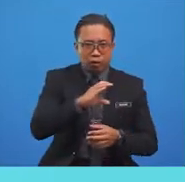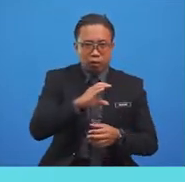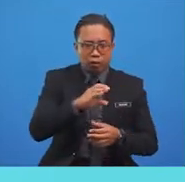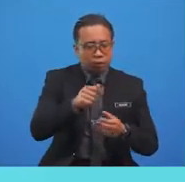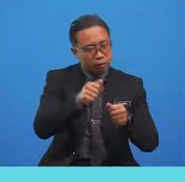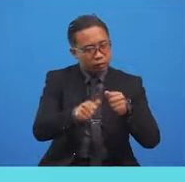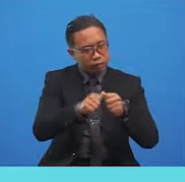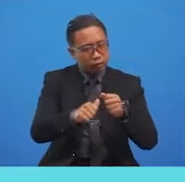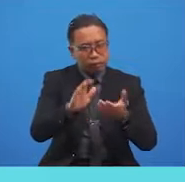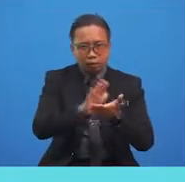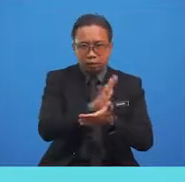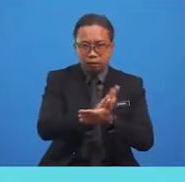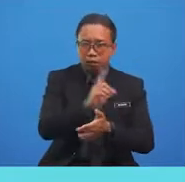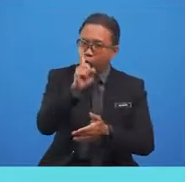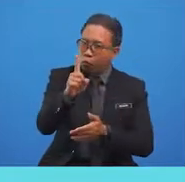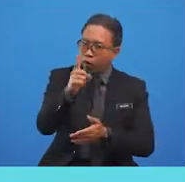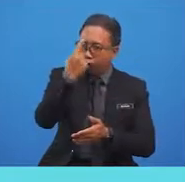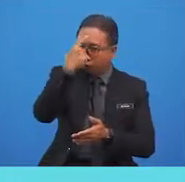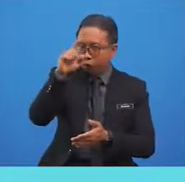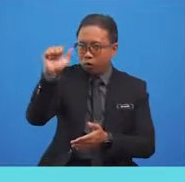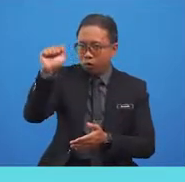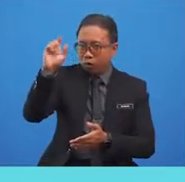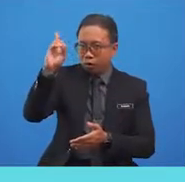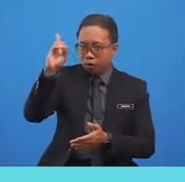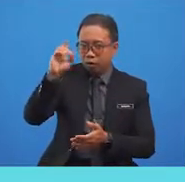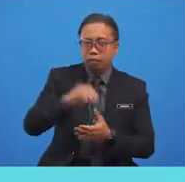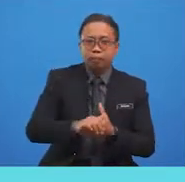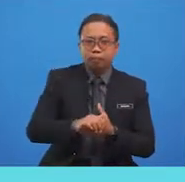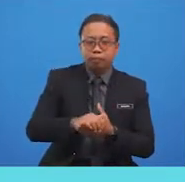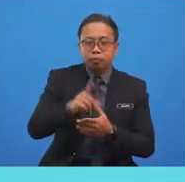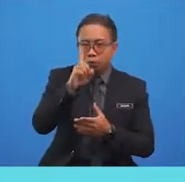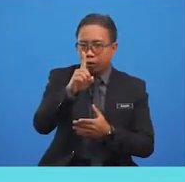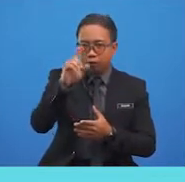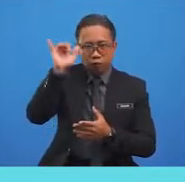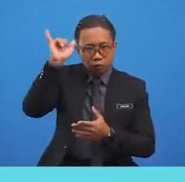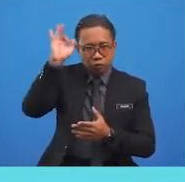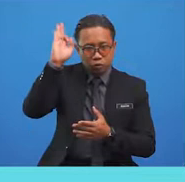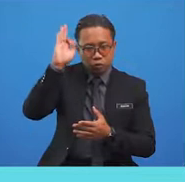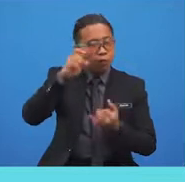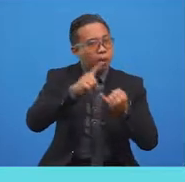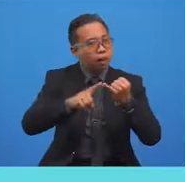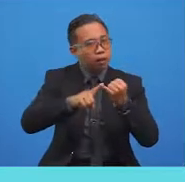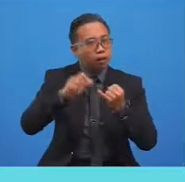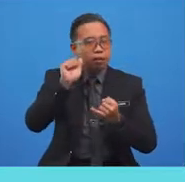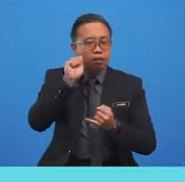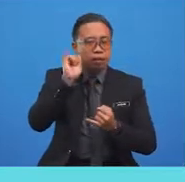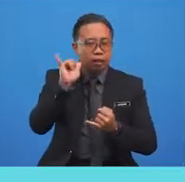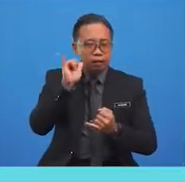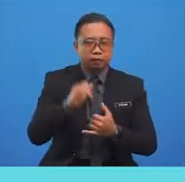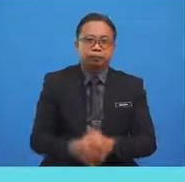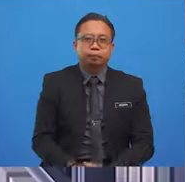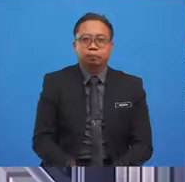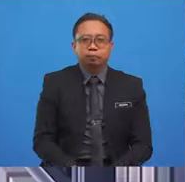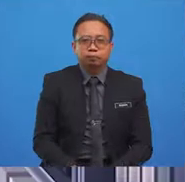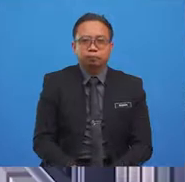paper. One for Adam, one for Yusuf, and the last one for Aliyah.